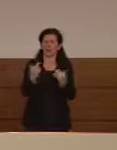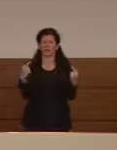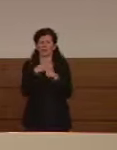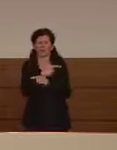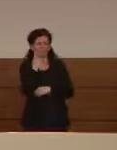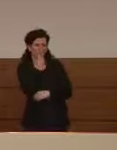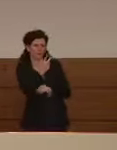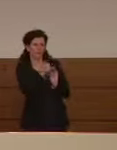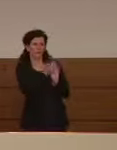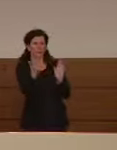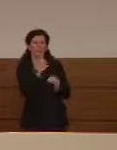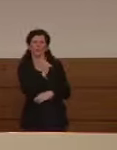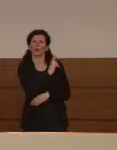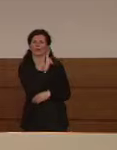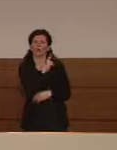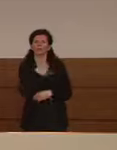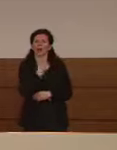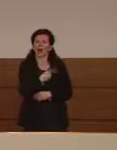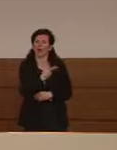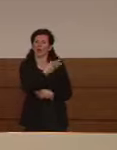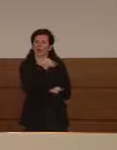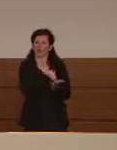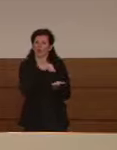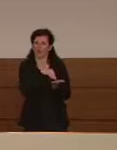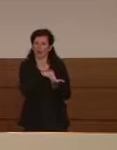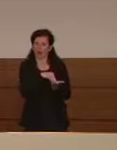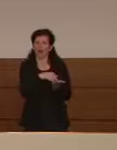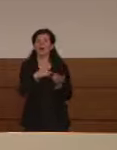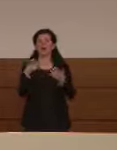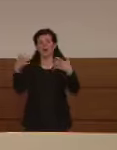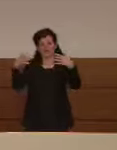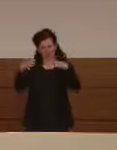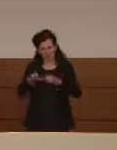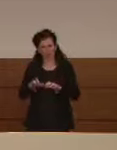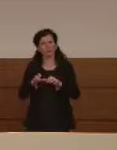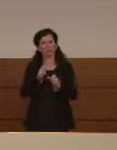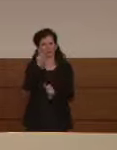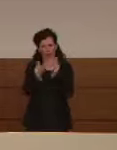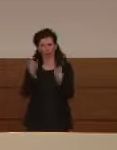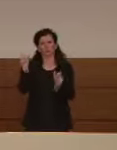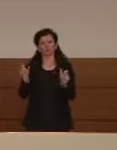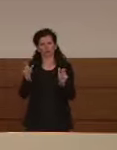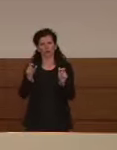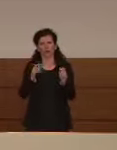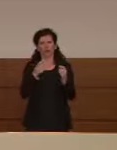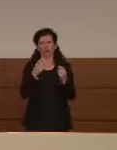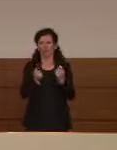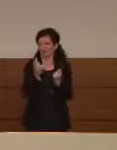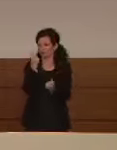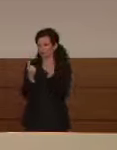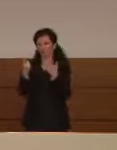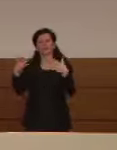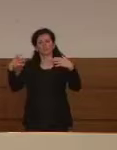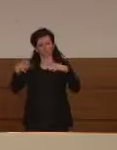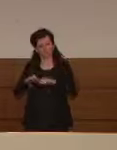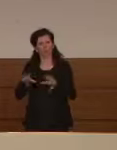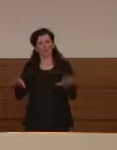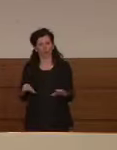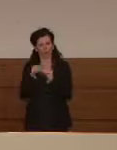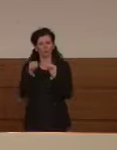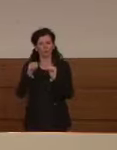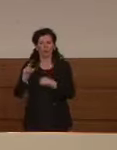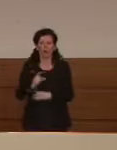elevato, quando i casi stanno un po' diminuendo, di fatto, ogni giorno, perché oggi sono 3.100